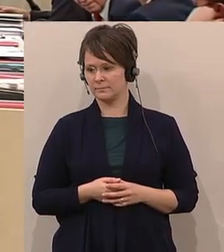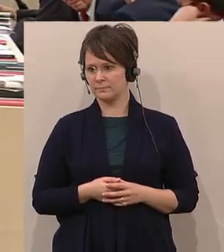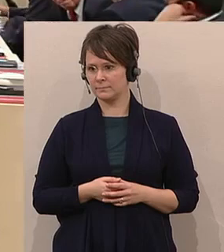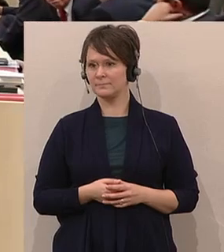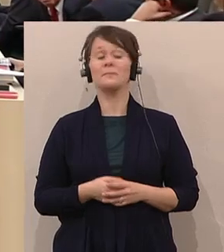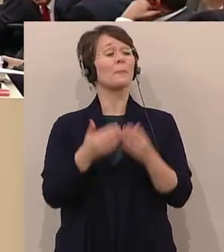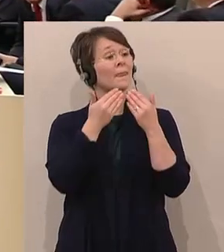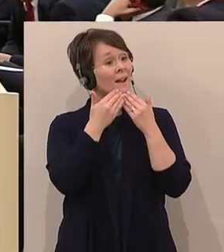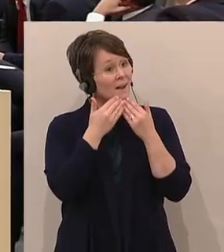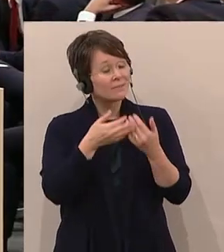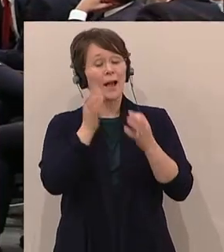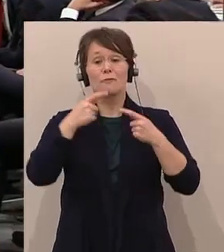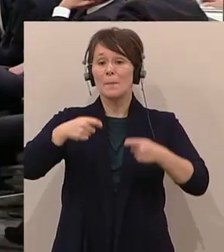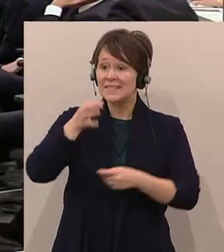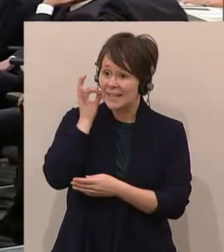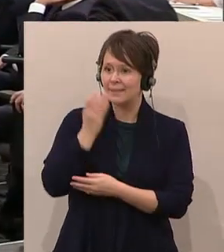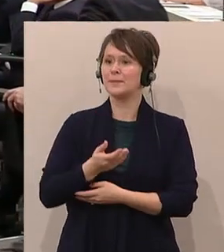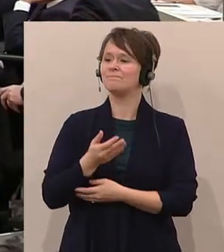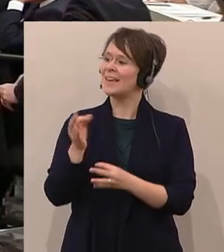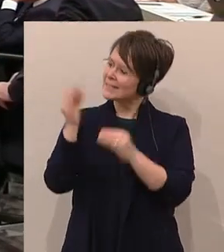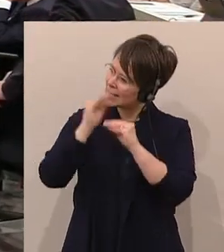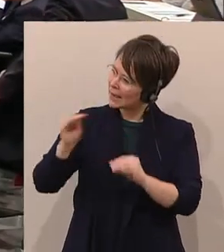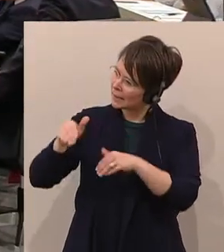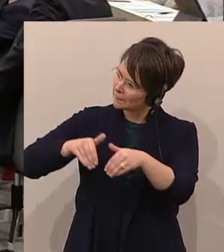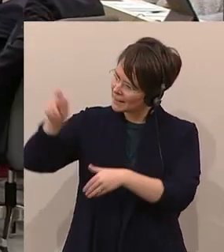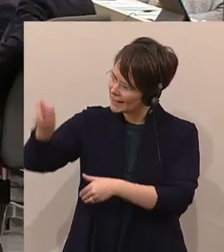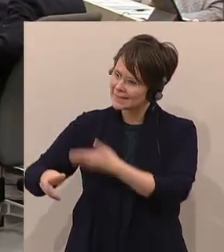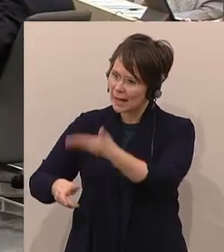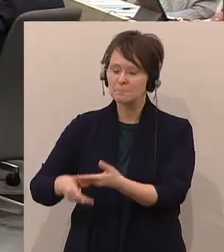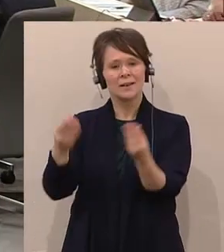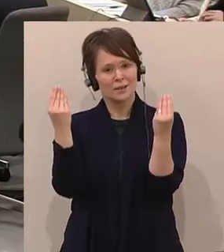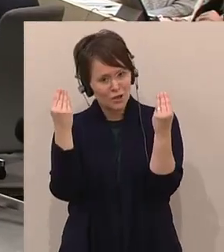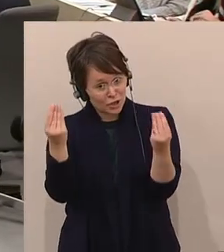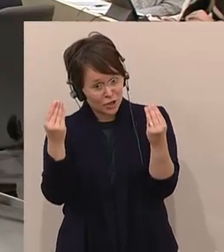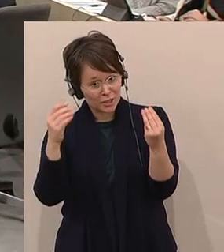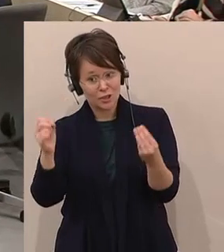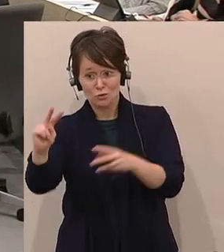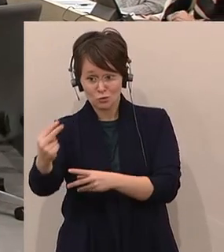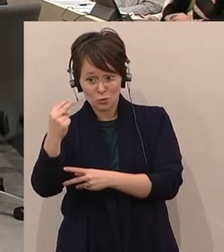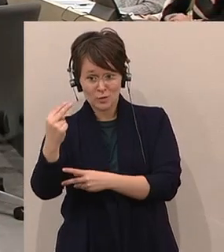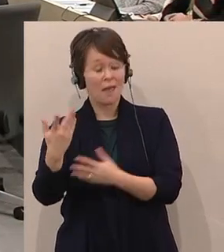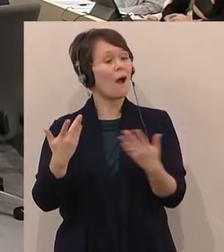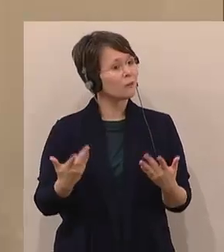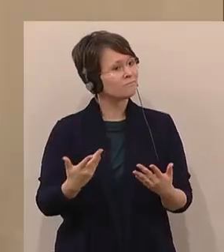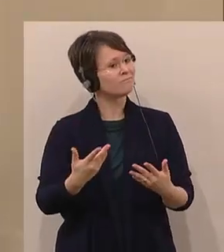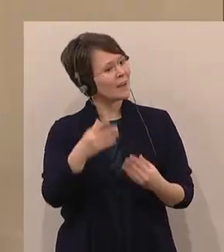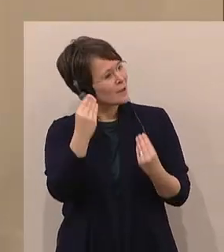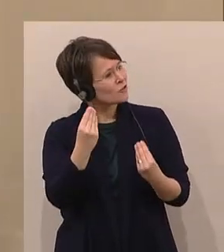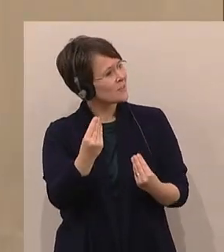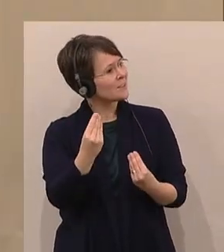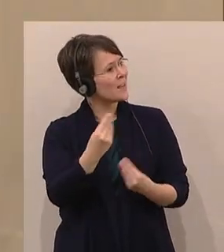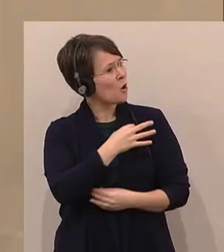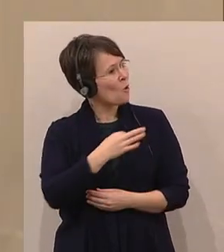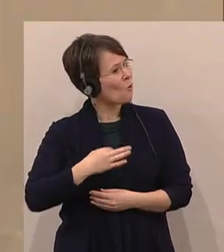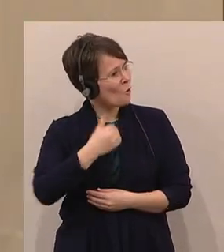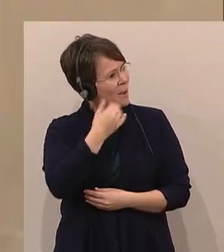Danke Frau Präsidentin, geehrter Herr Minister, geschätzte Zuseherinnen und Zuseher, Kolleginnen und Kollegen und Zuschauer